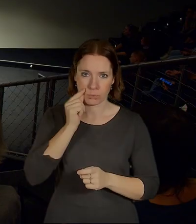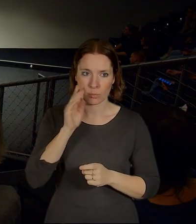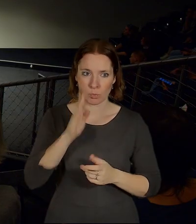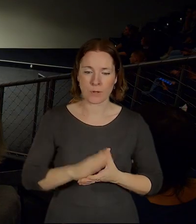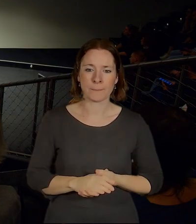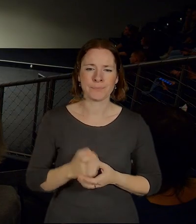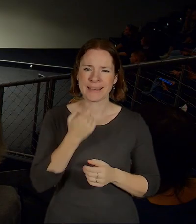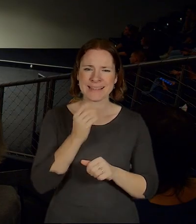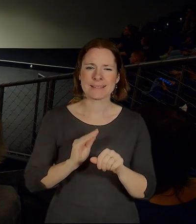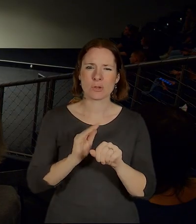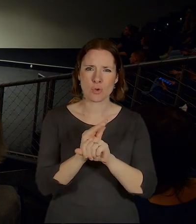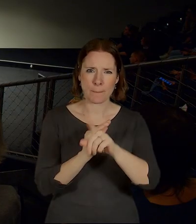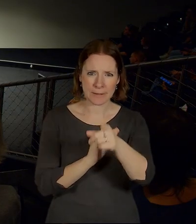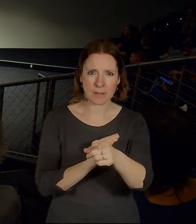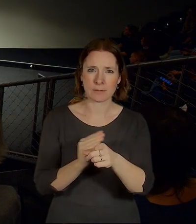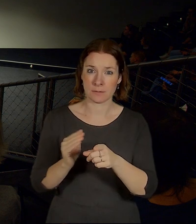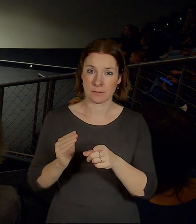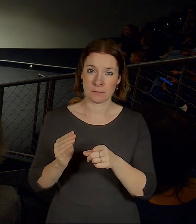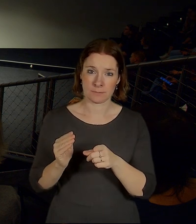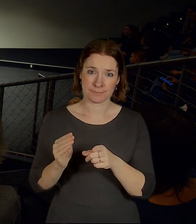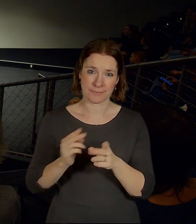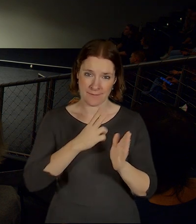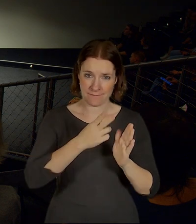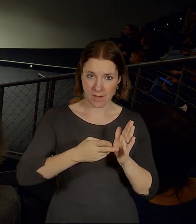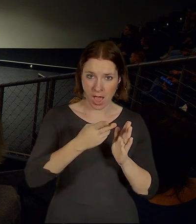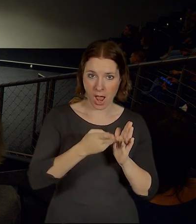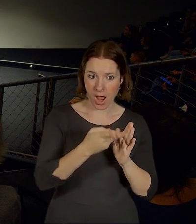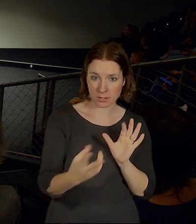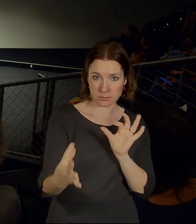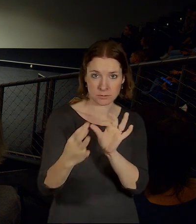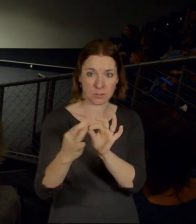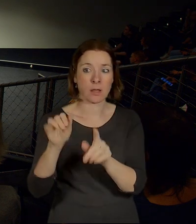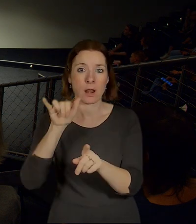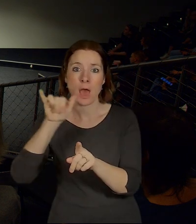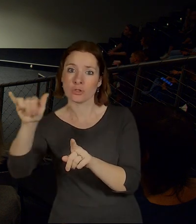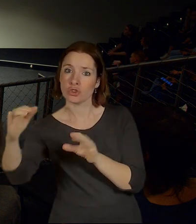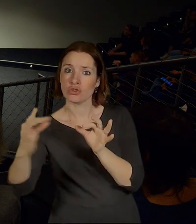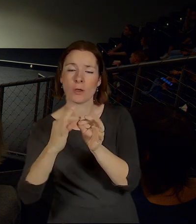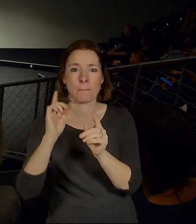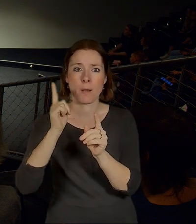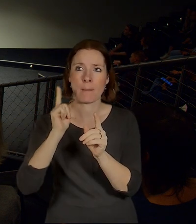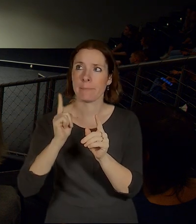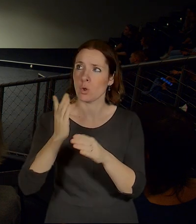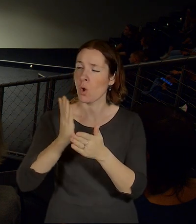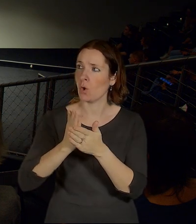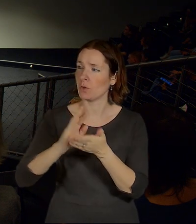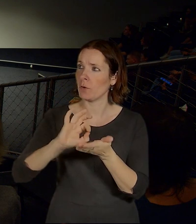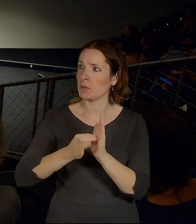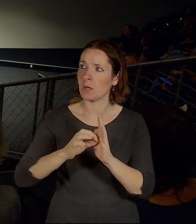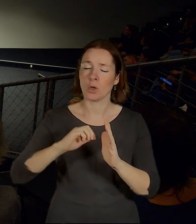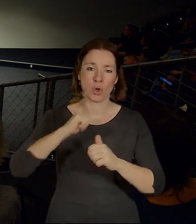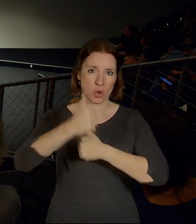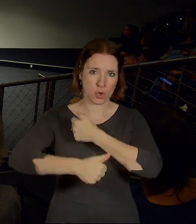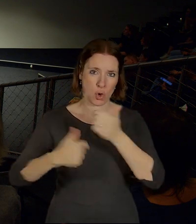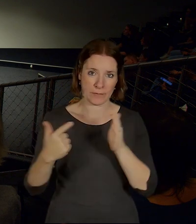teoreticky ta trať na vlakováná letiště by měla být hotová nějak do roku 2030. Tak to myslím vychází podle aktu, že všechny ty